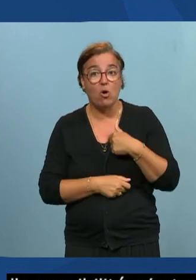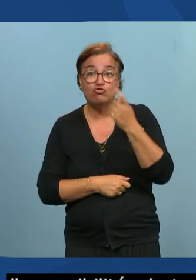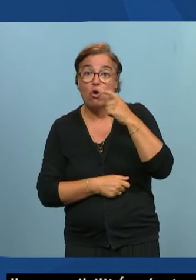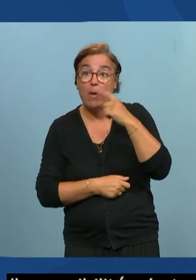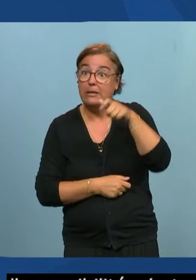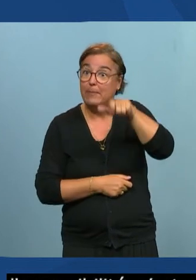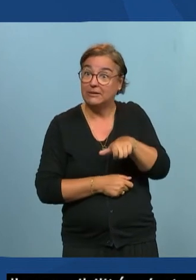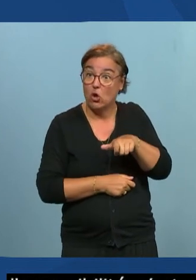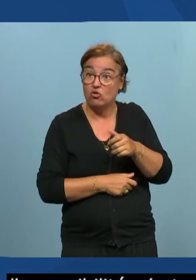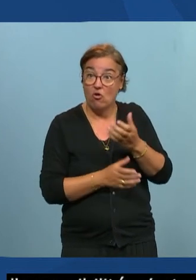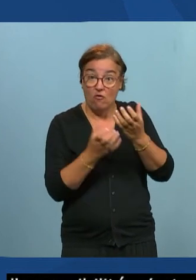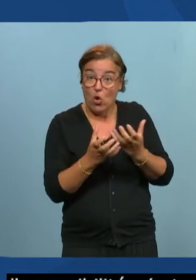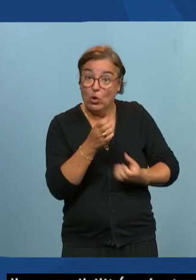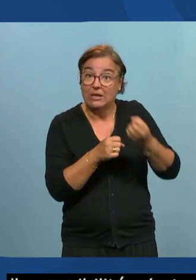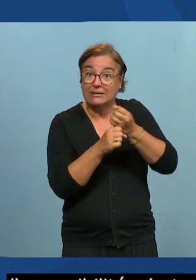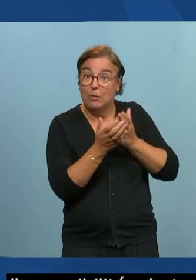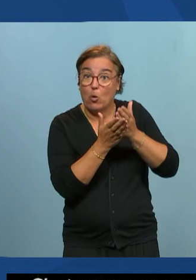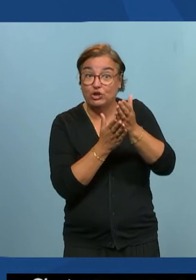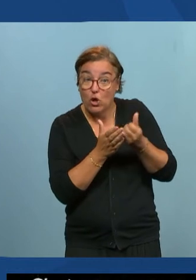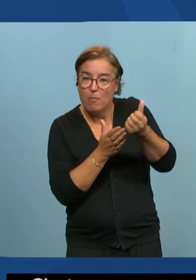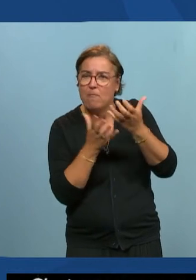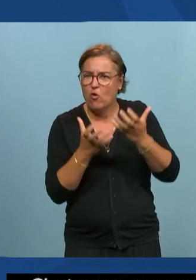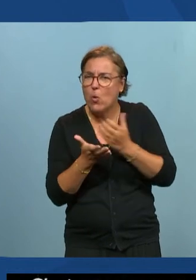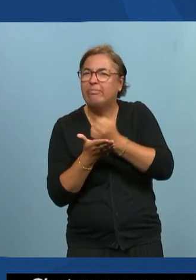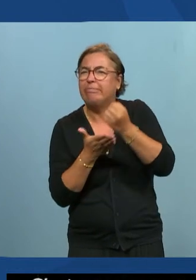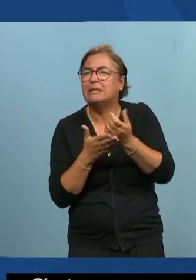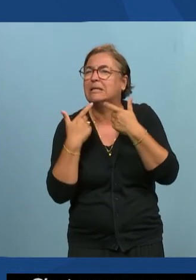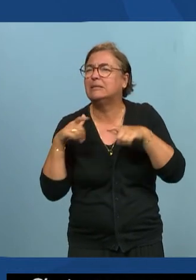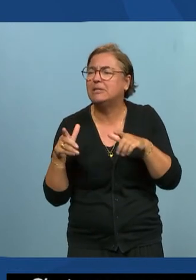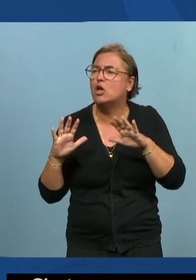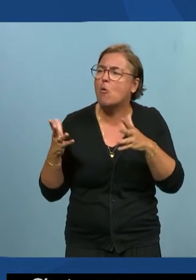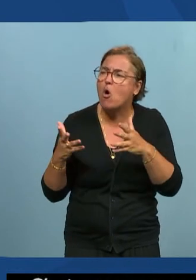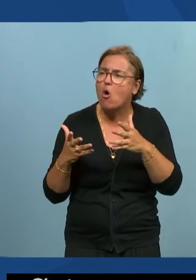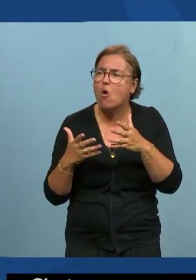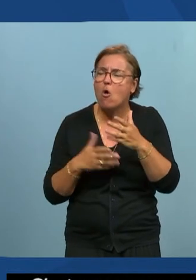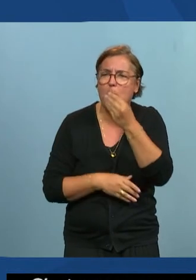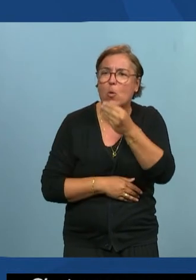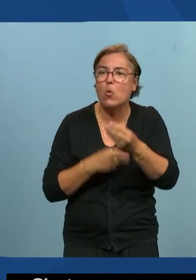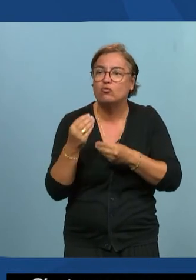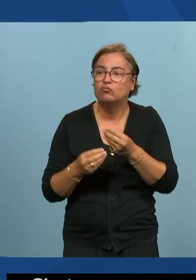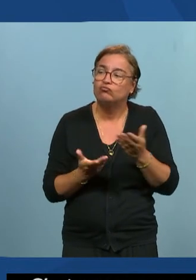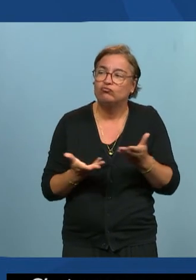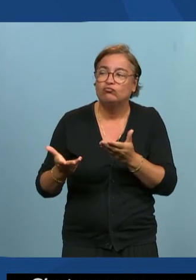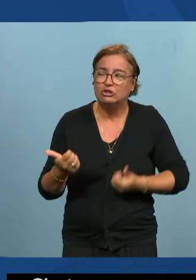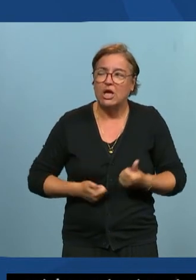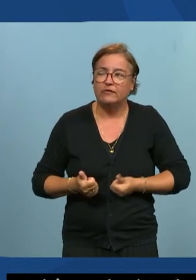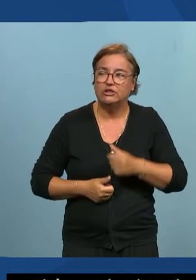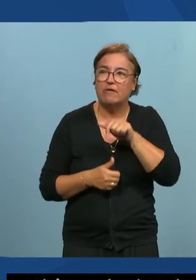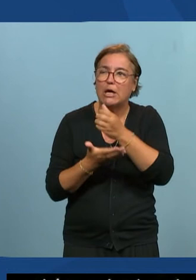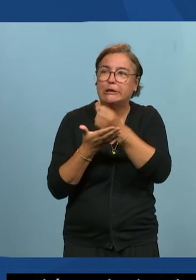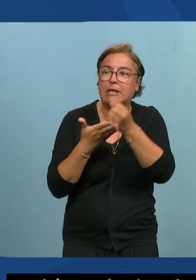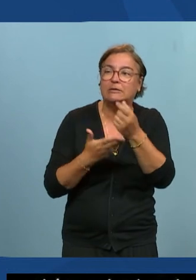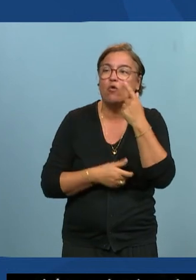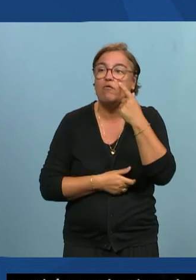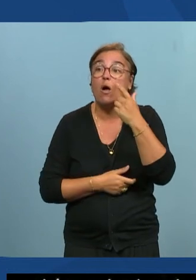projets qui veulent faire tester l'accessibilité des utilisateurs alors ça part d'un bon principe en se disant je vais faire tester mon service je vais vérifier ce que les